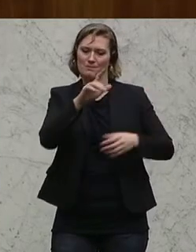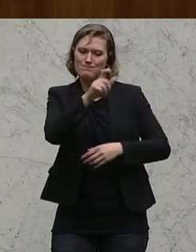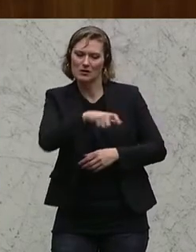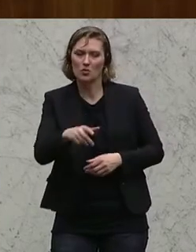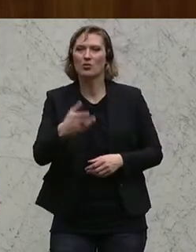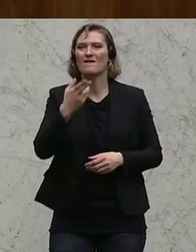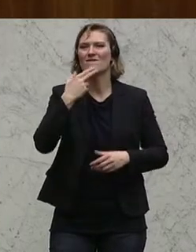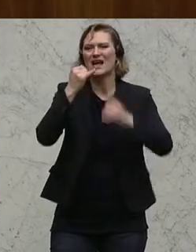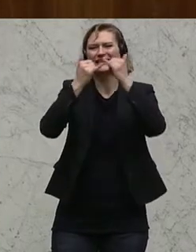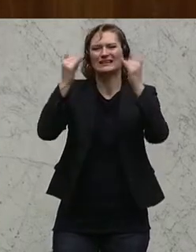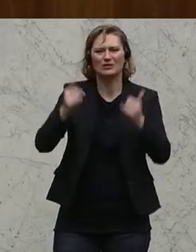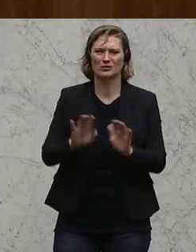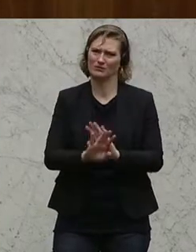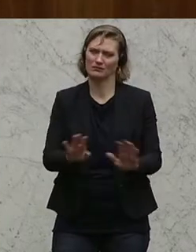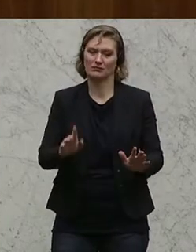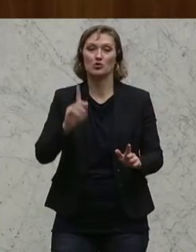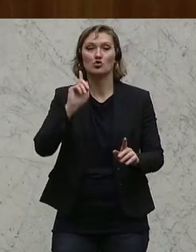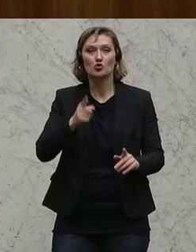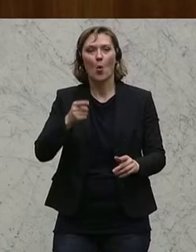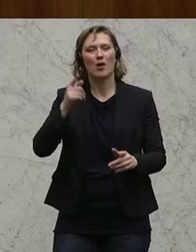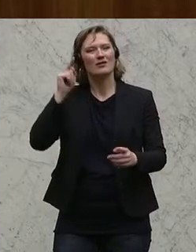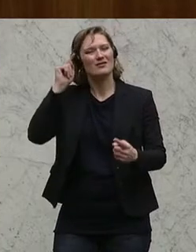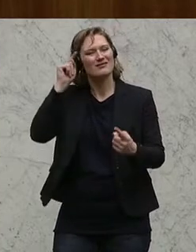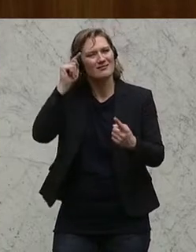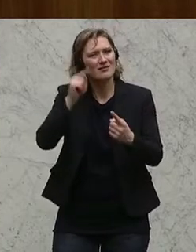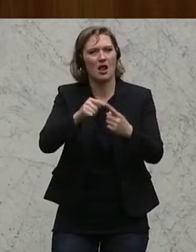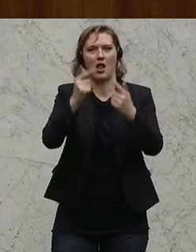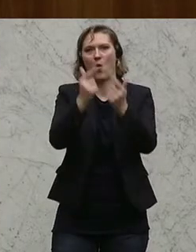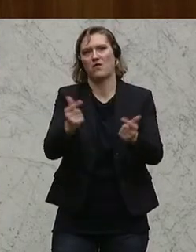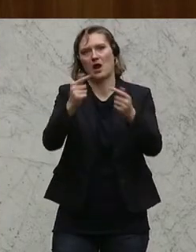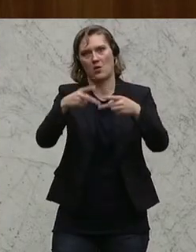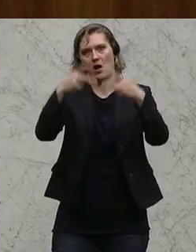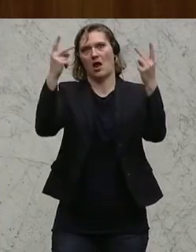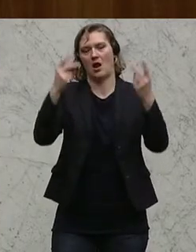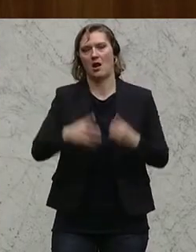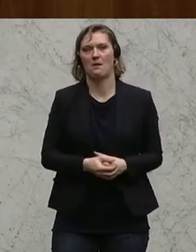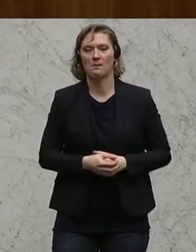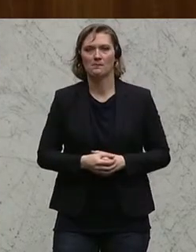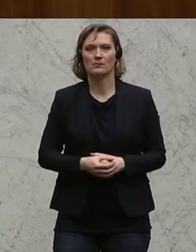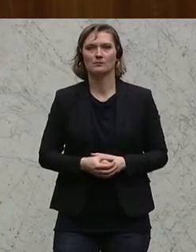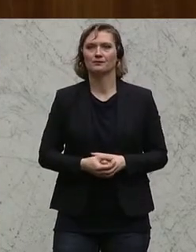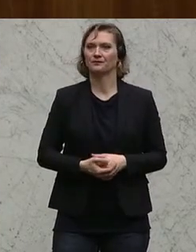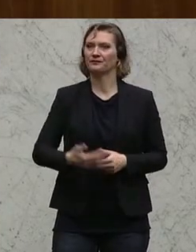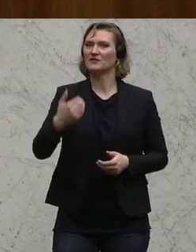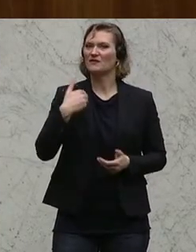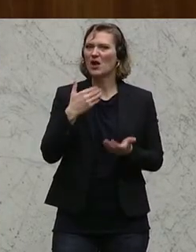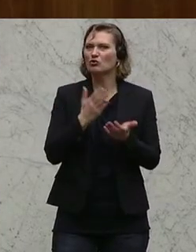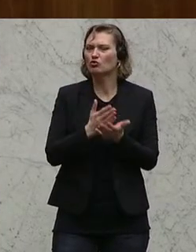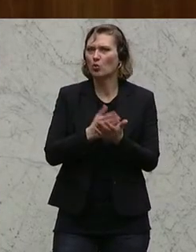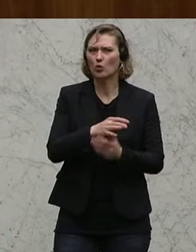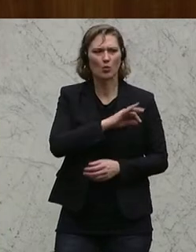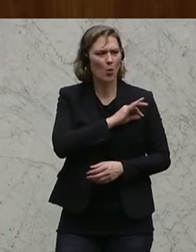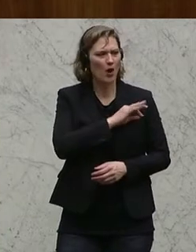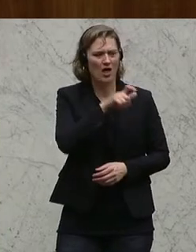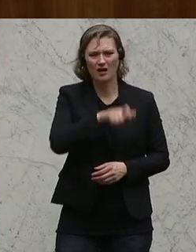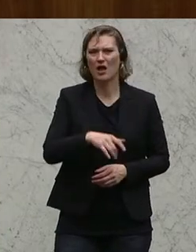muss einfach Licht am Ende des Dunkels aufscheinen. Es war, und der Kollege